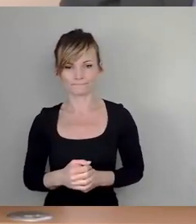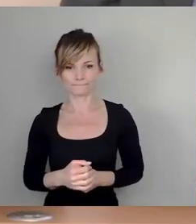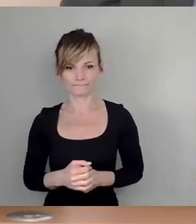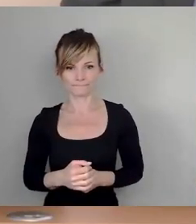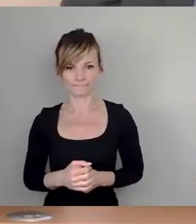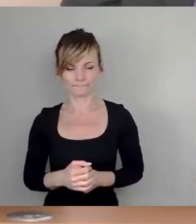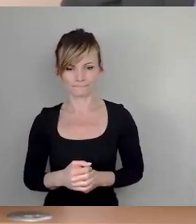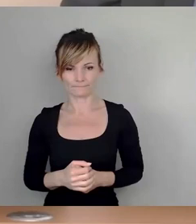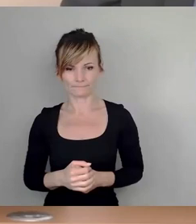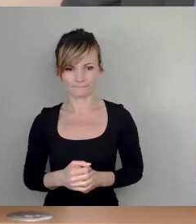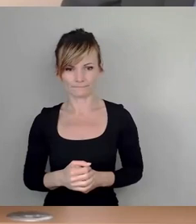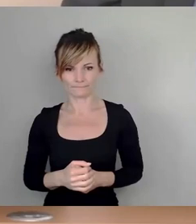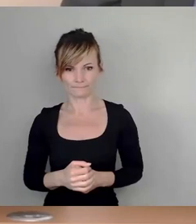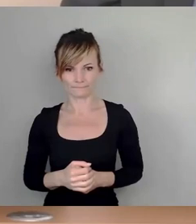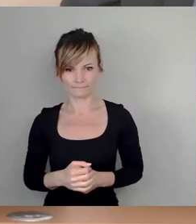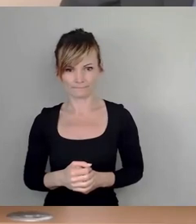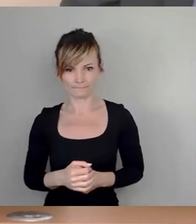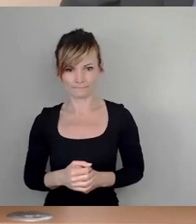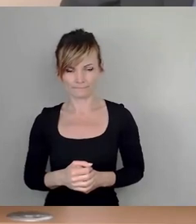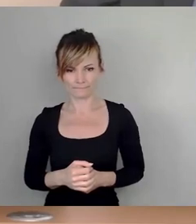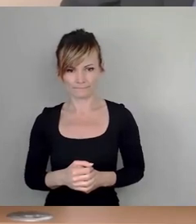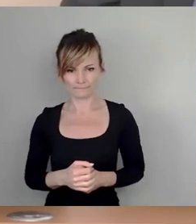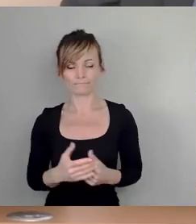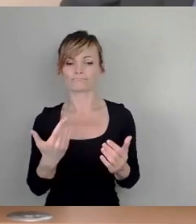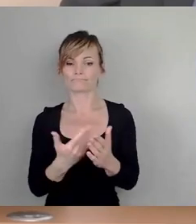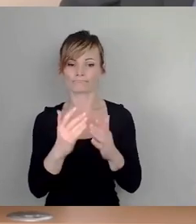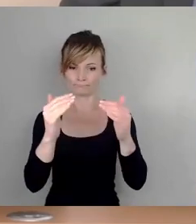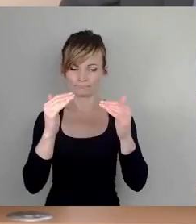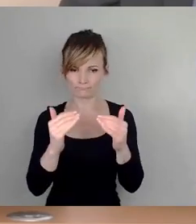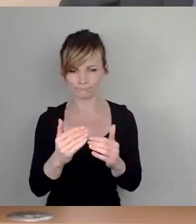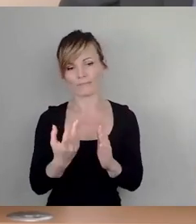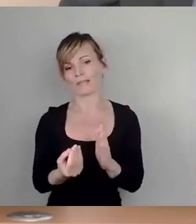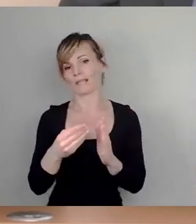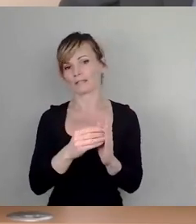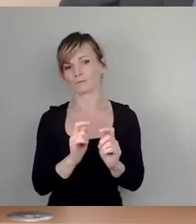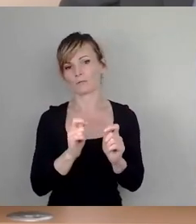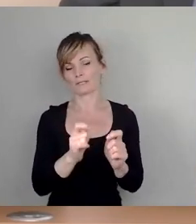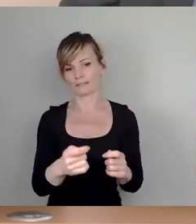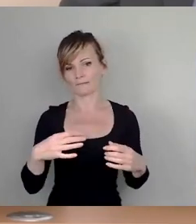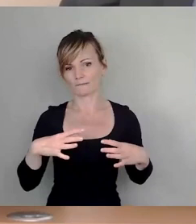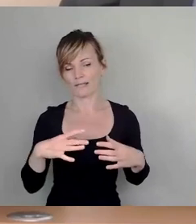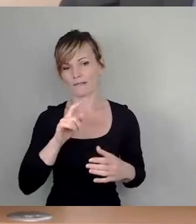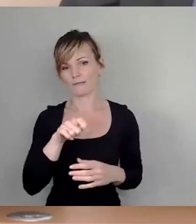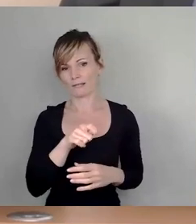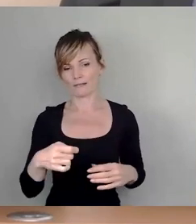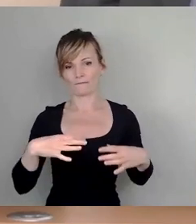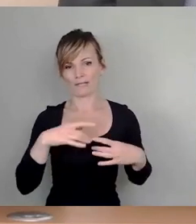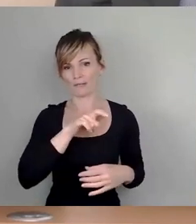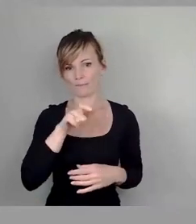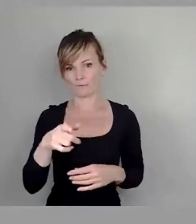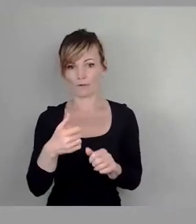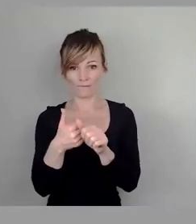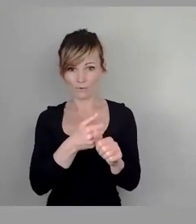Ergänzungsantrag der Freien Wähler, Freie Bürger. Wer dem folgen möchte, den bitte ich jetzt um das